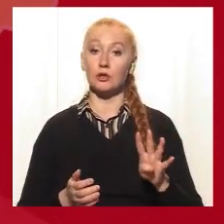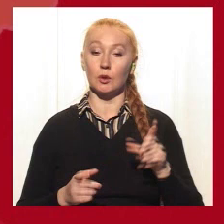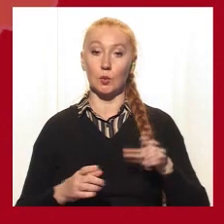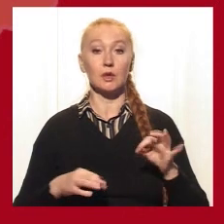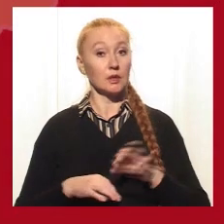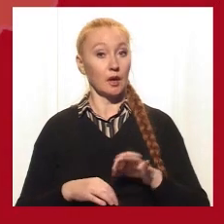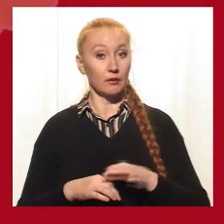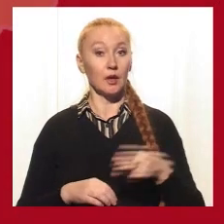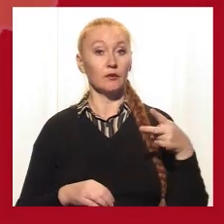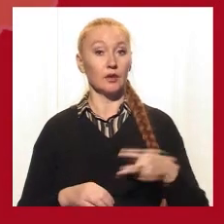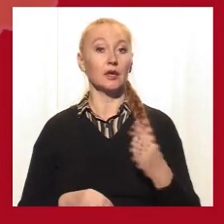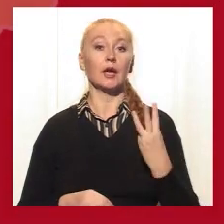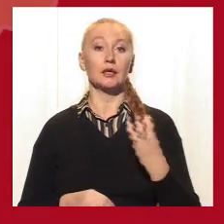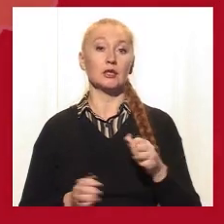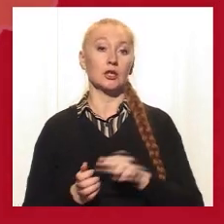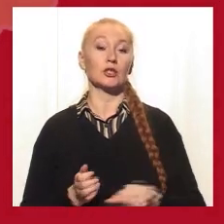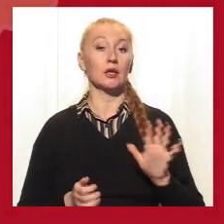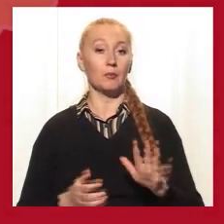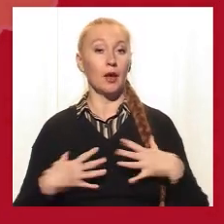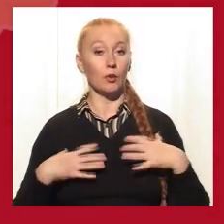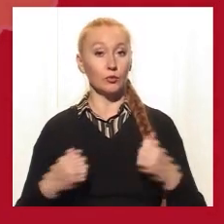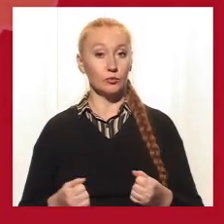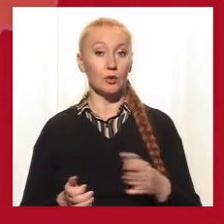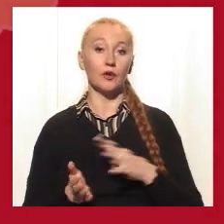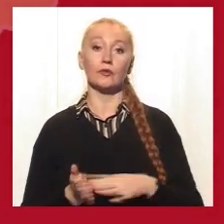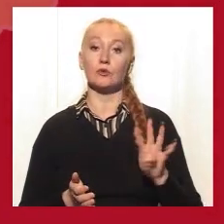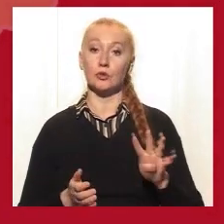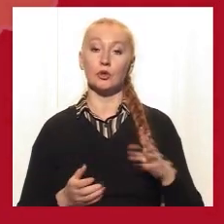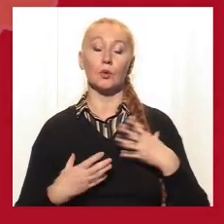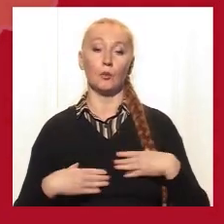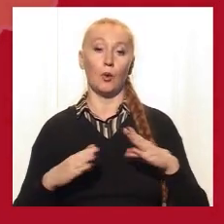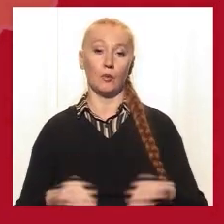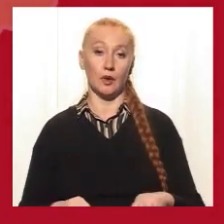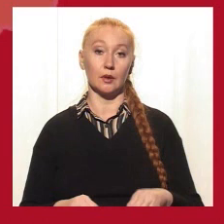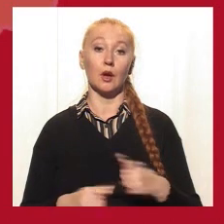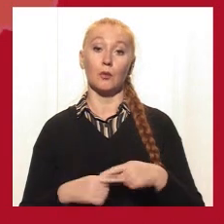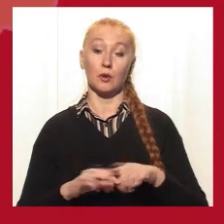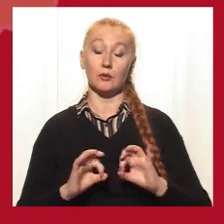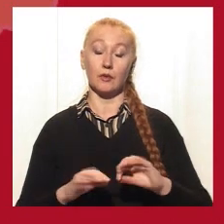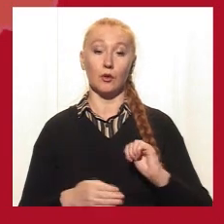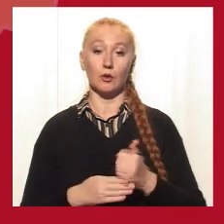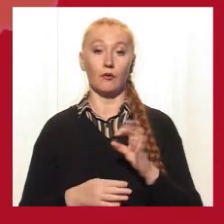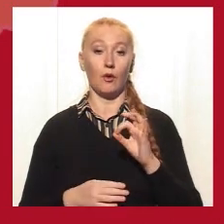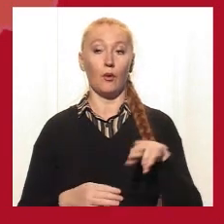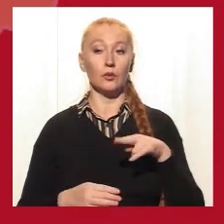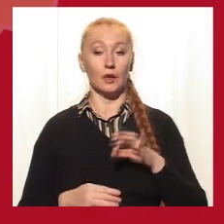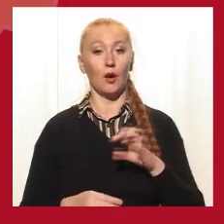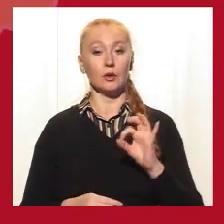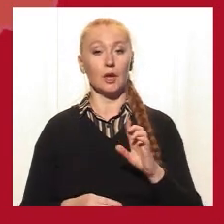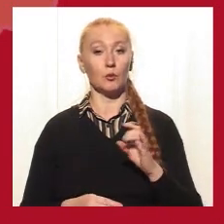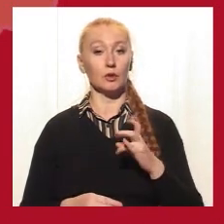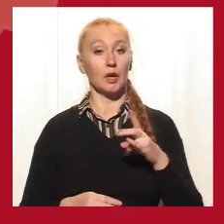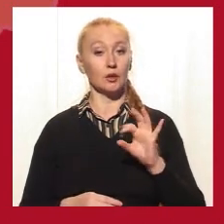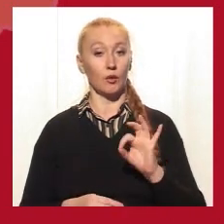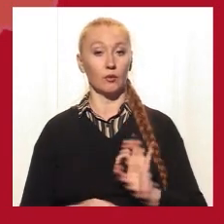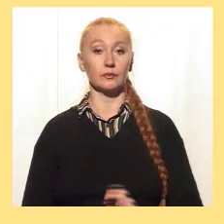людини захворіли, 2365 одужали, 94 людини померли. Про це розповів голова облдержадміністрації Олександр